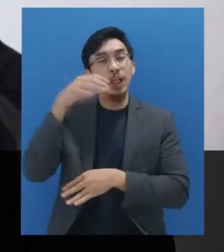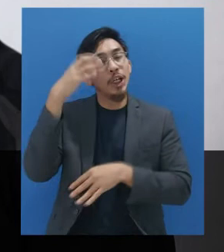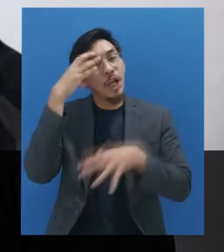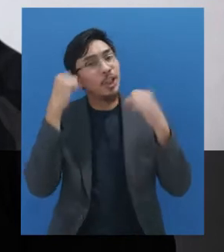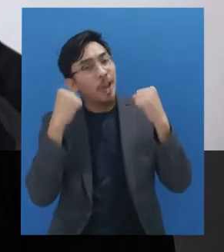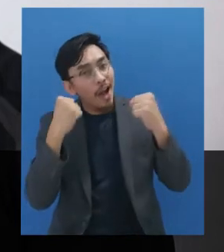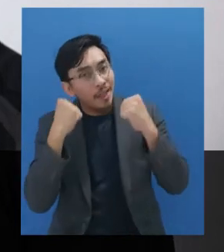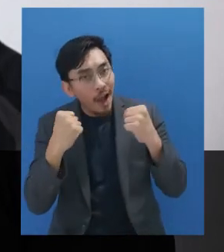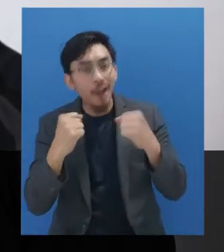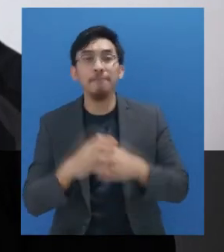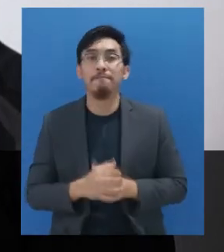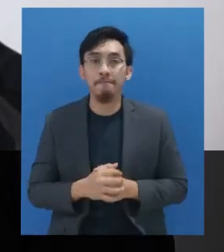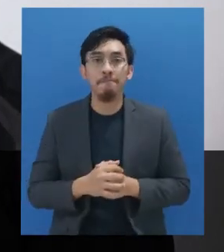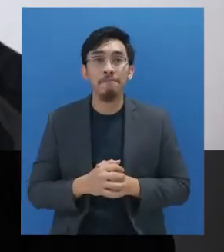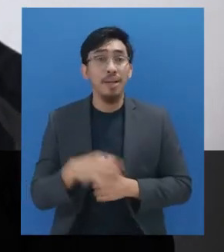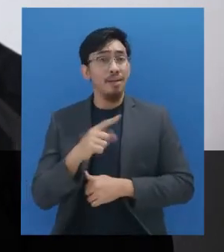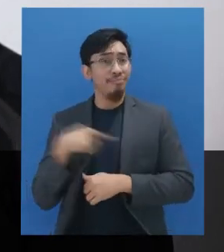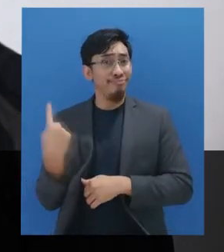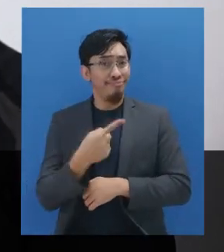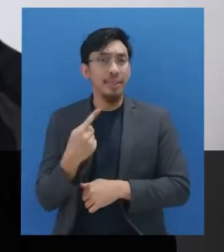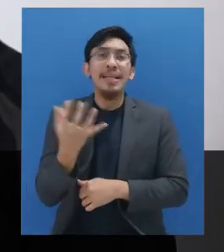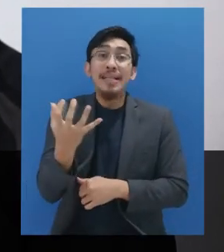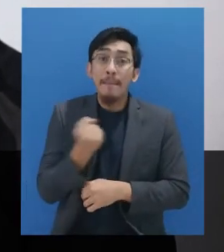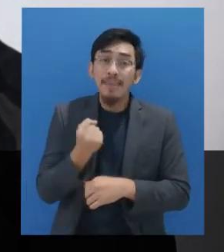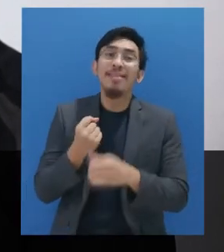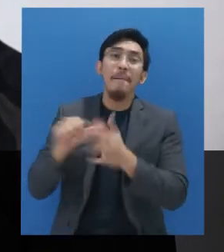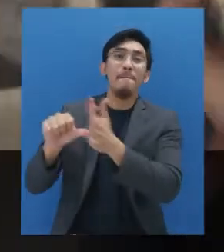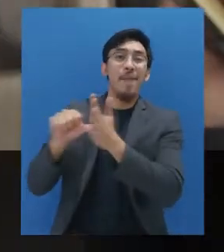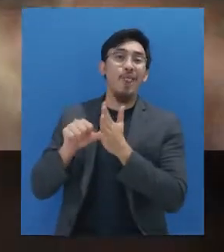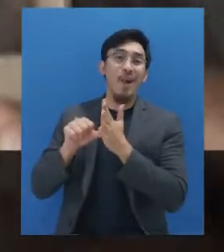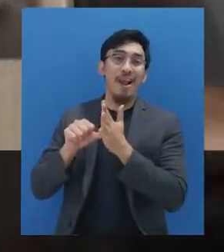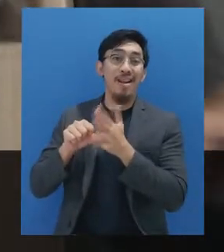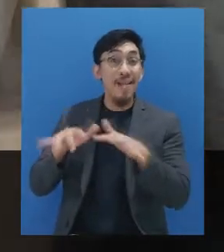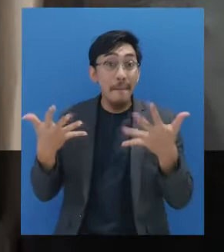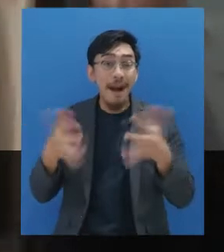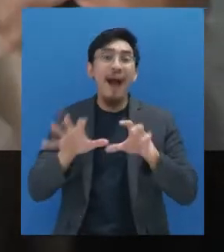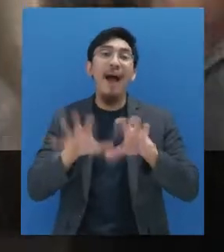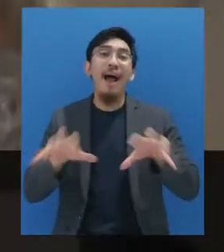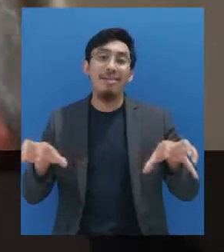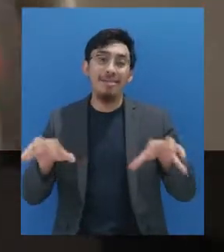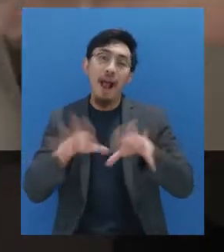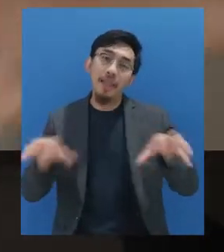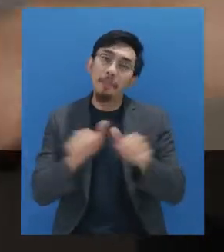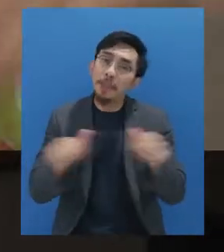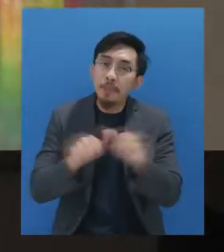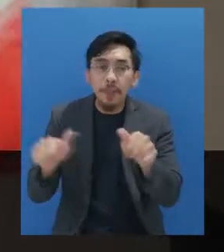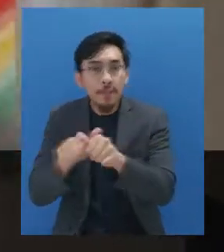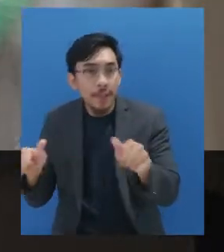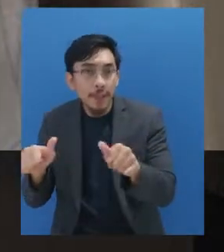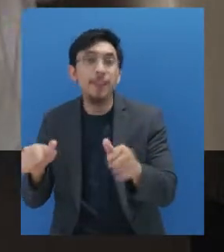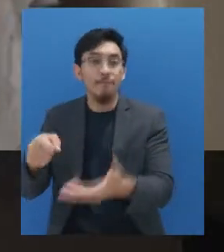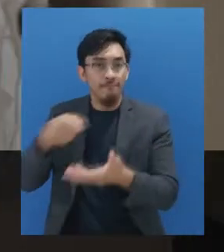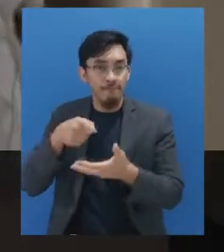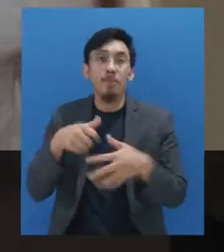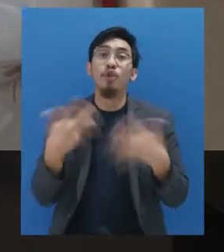SNV dan dari Dinas Kesehatan. Bahkan kami juga dibantu masalah peralatan, yaitu